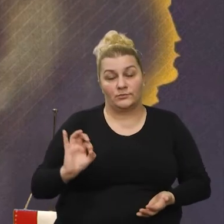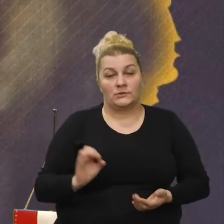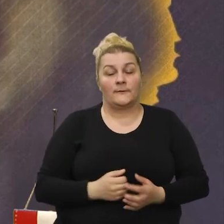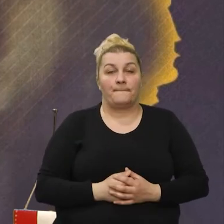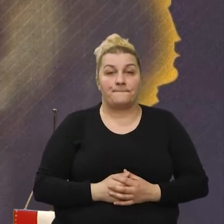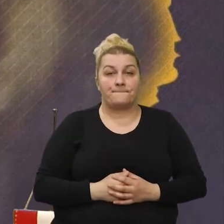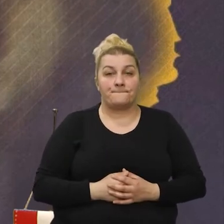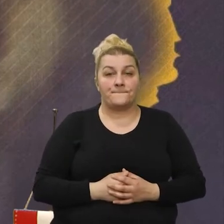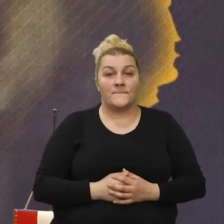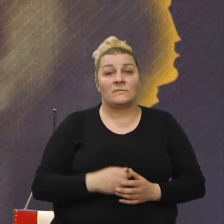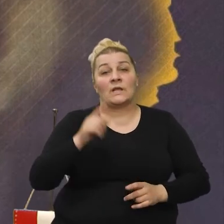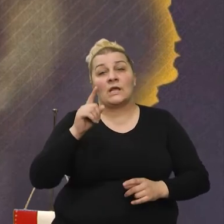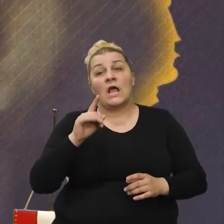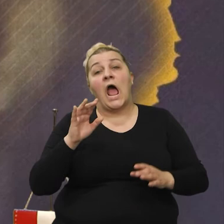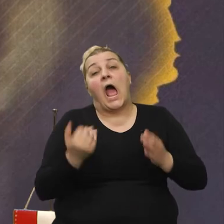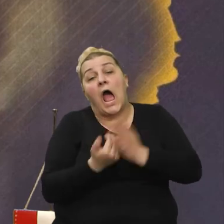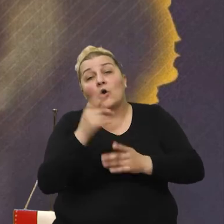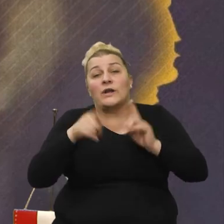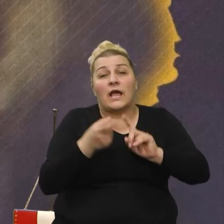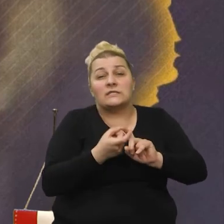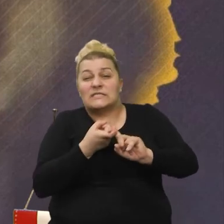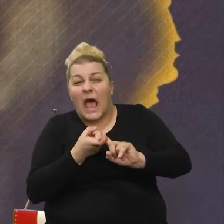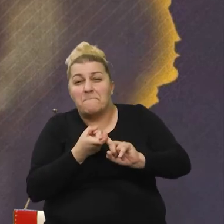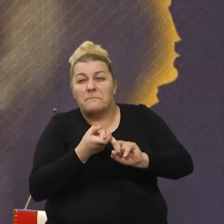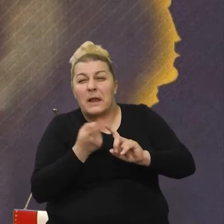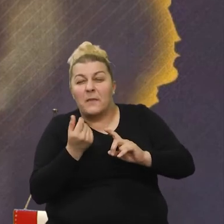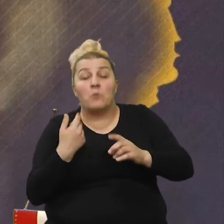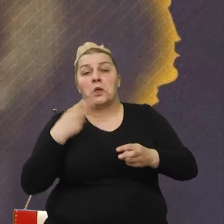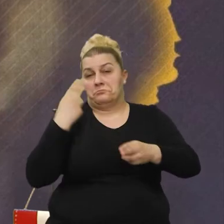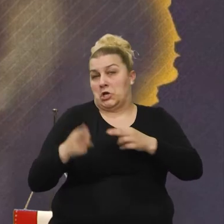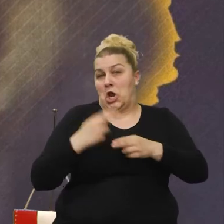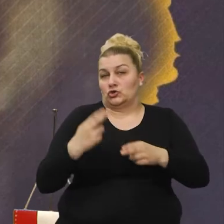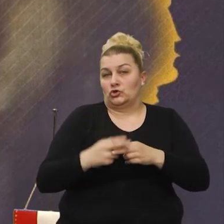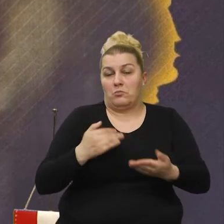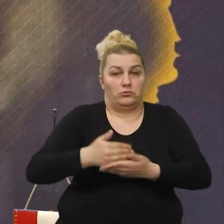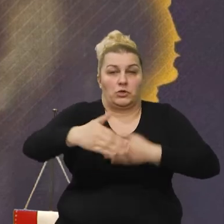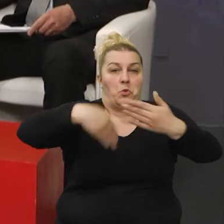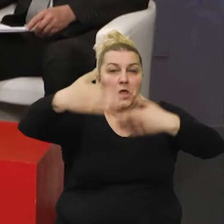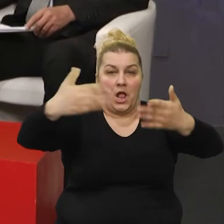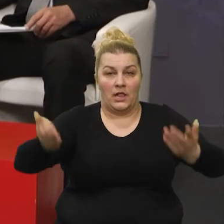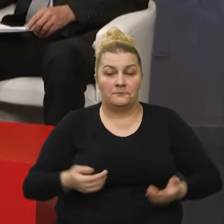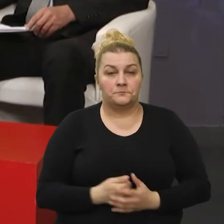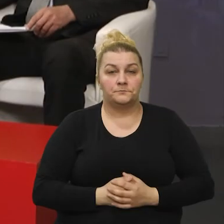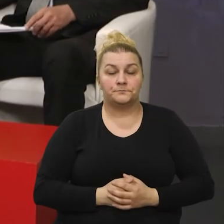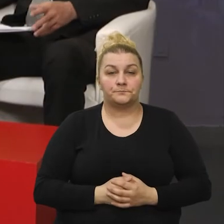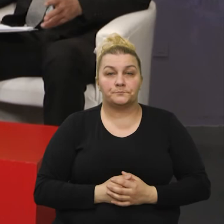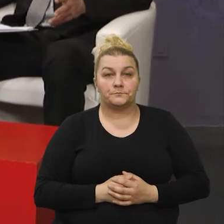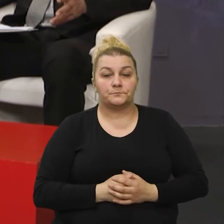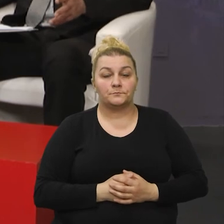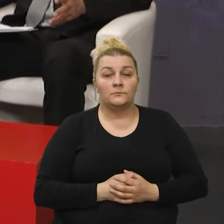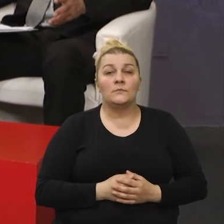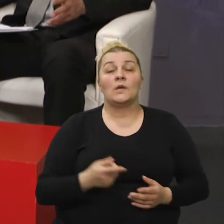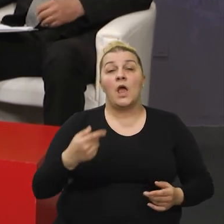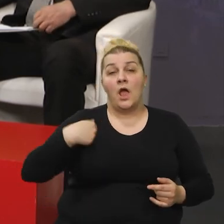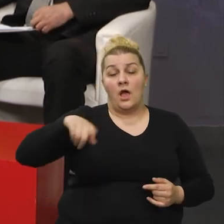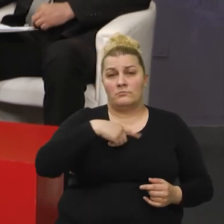postoji i neka zapinjanja ako ima, mi to rješavamo razgovorom. U hodu, da. Da. Ono na što smo